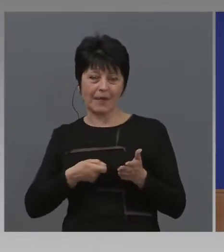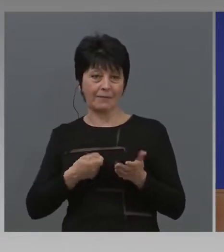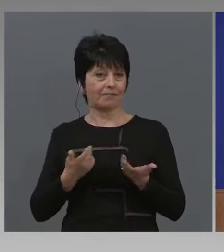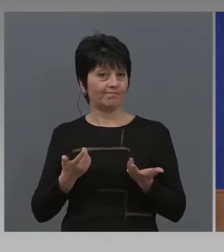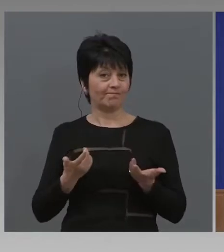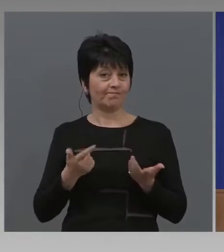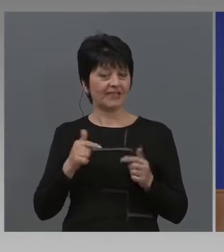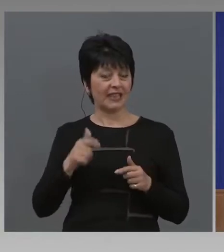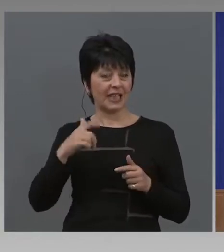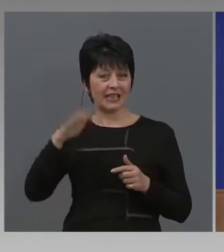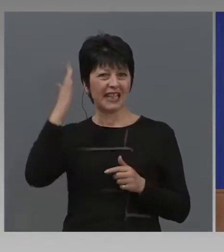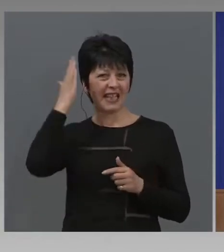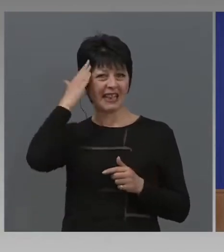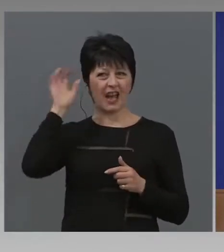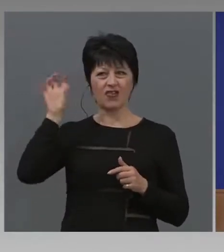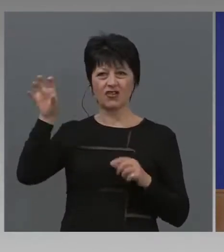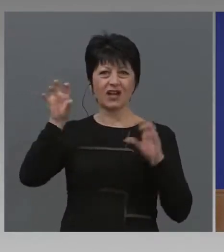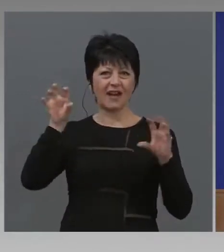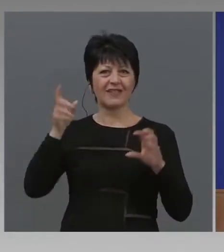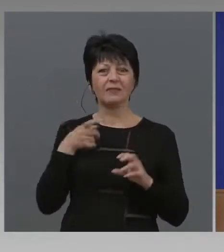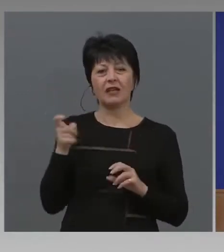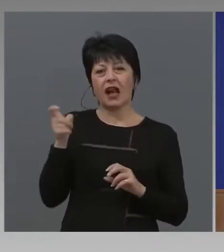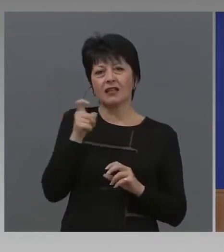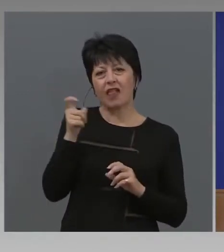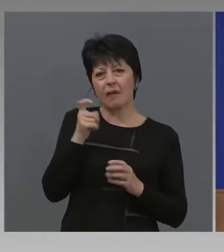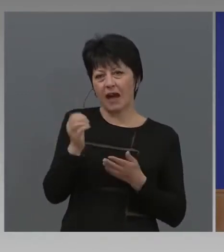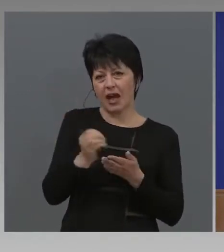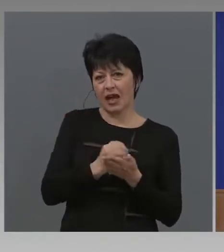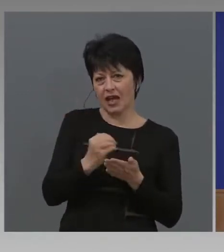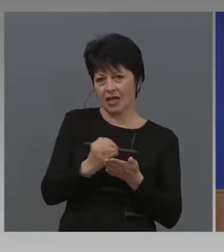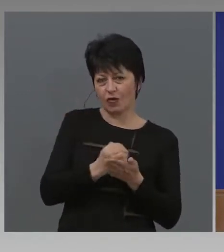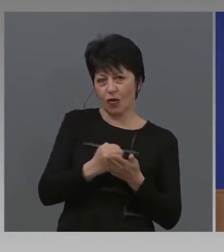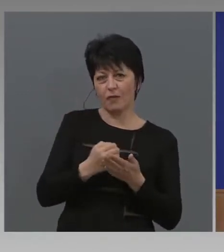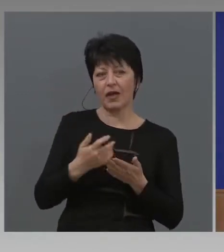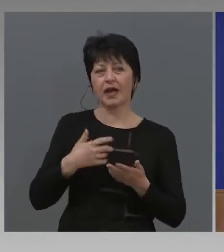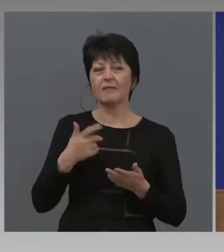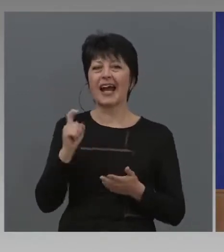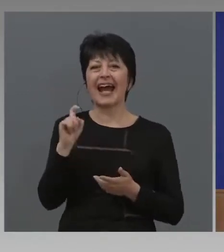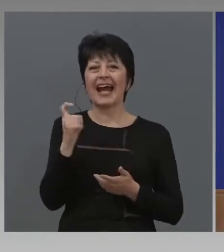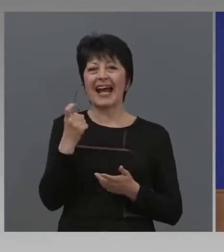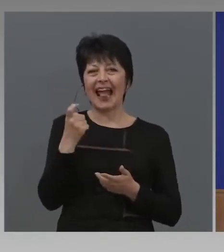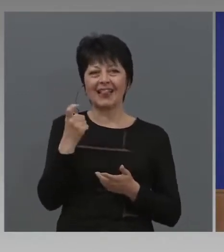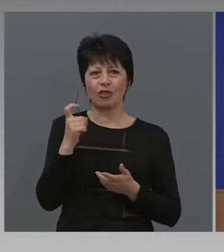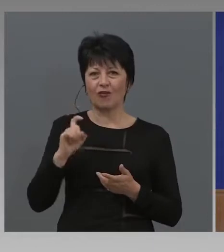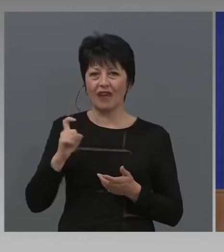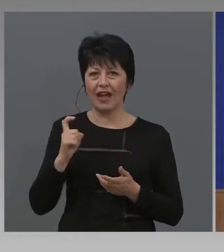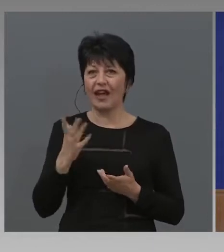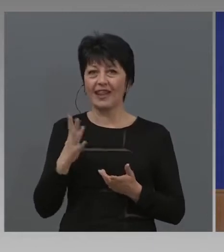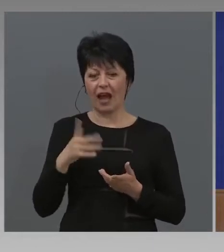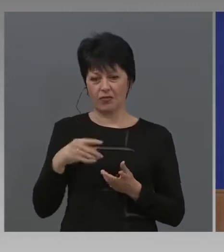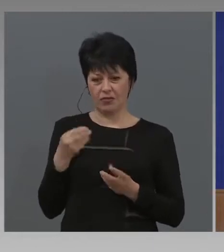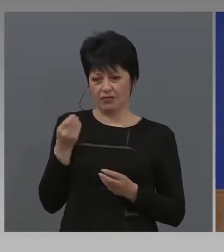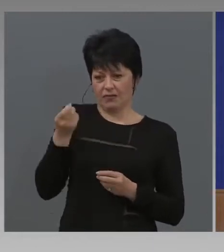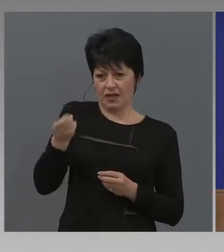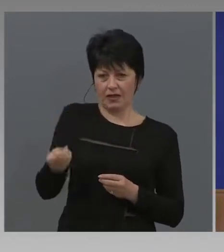Тези държави с слабите економики предпочитат гранда. си ръч, някой да отида да им даде пари.